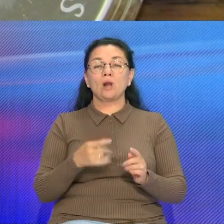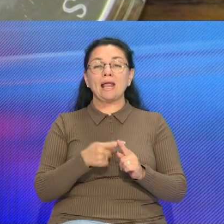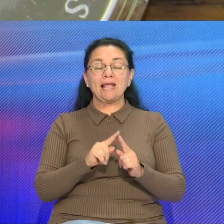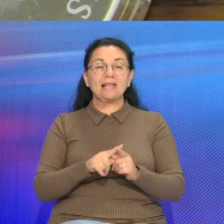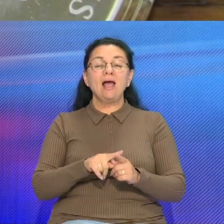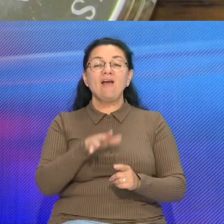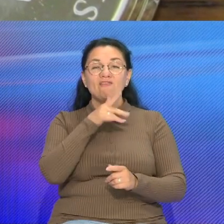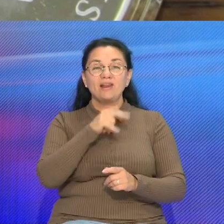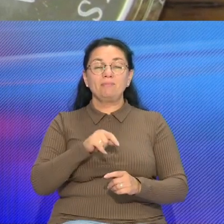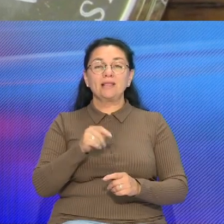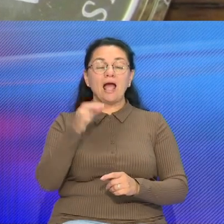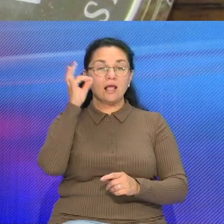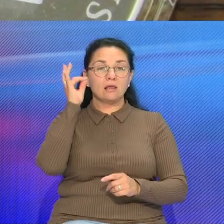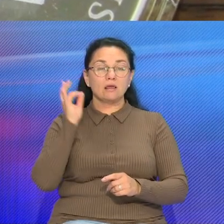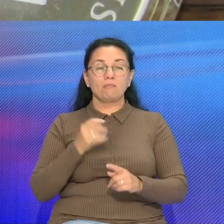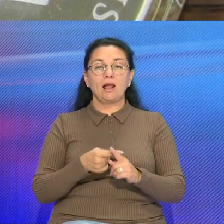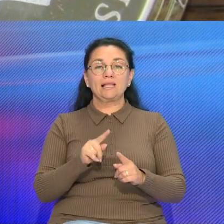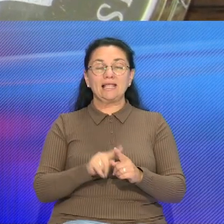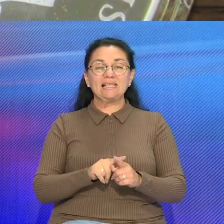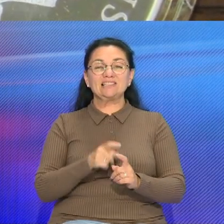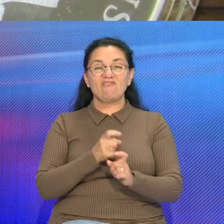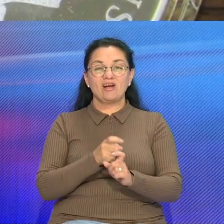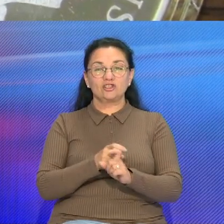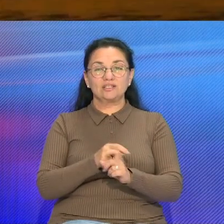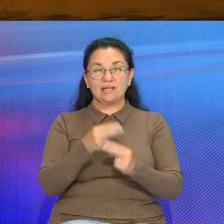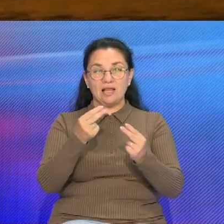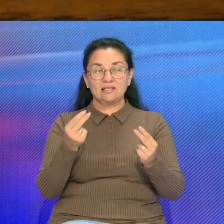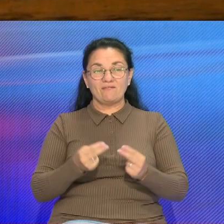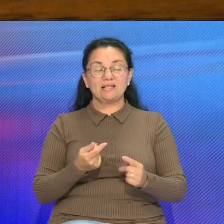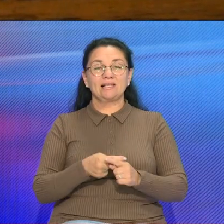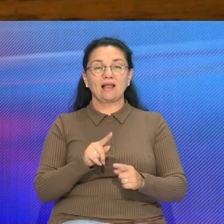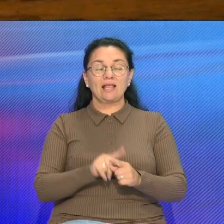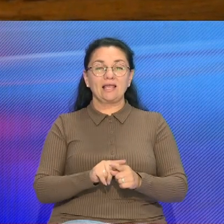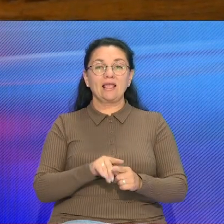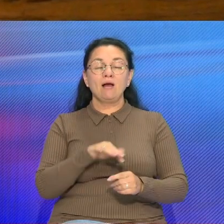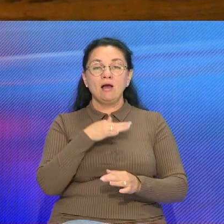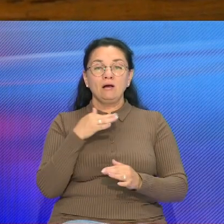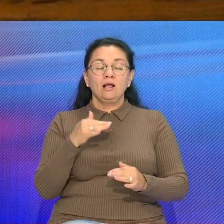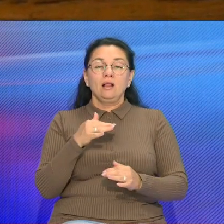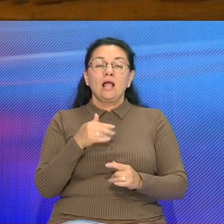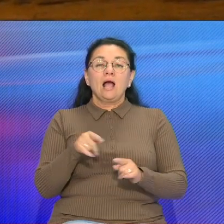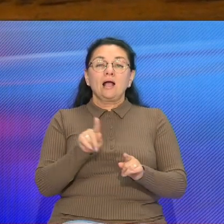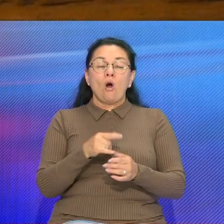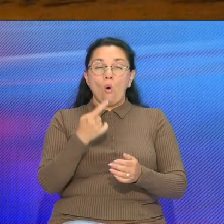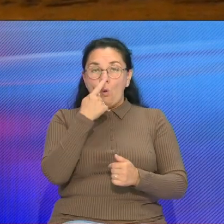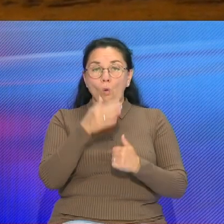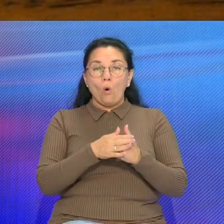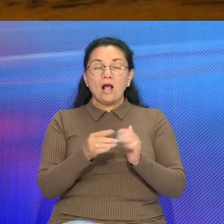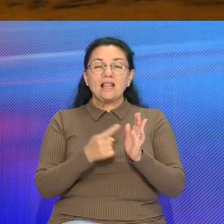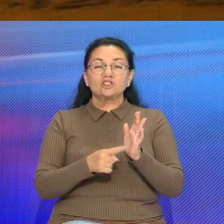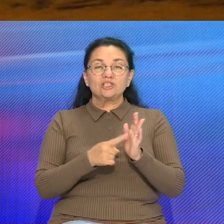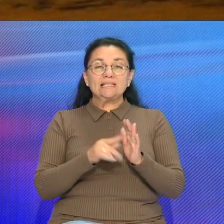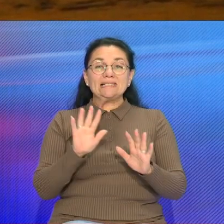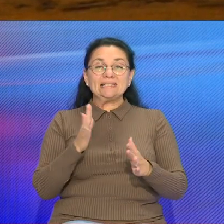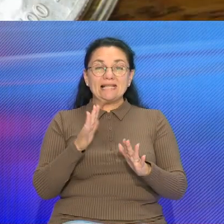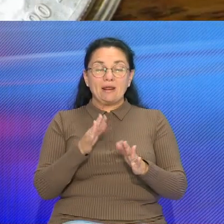часо ў Третьего рейха с фашистской свастыкой Кожная вартостю ў две рейхсмаркі А так само каля 60 серебрных